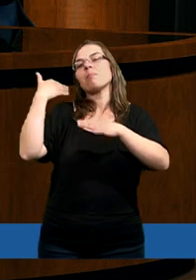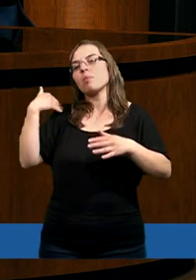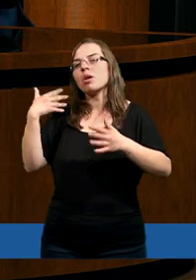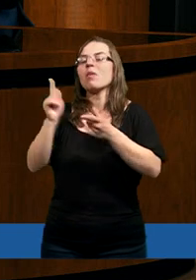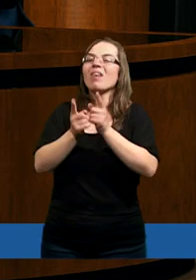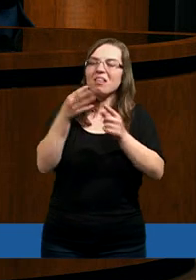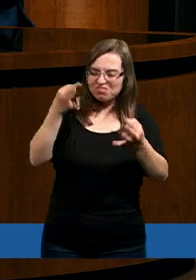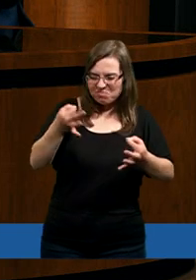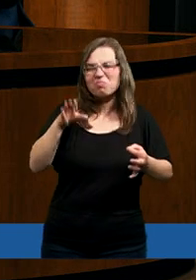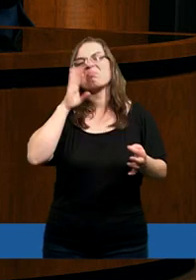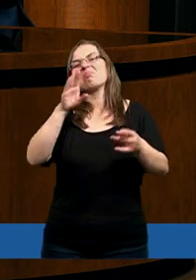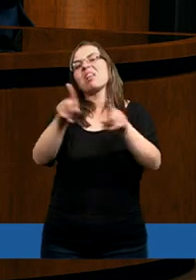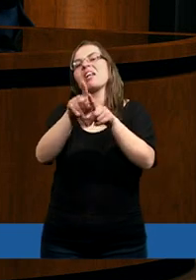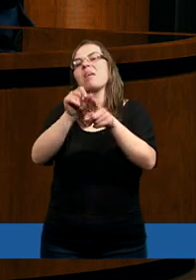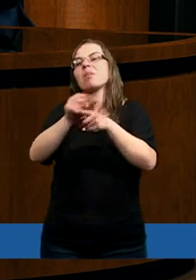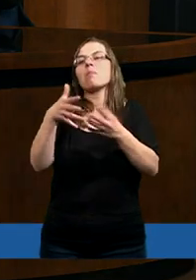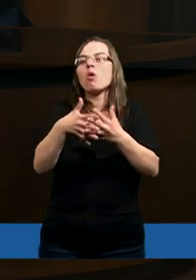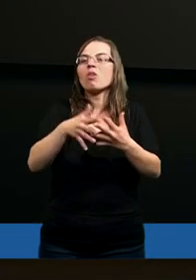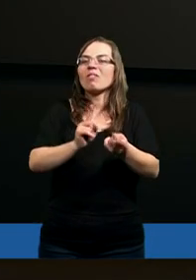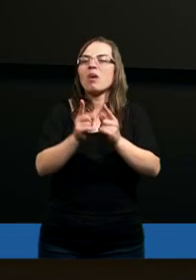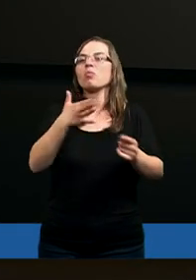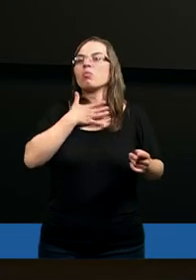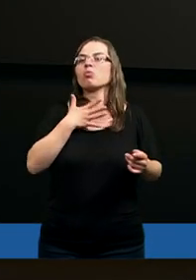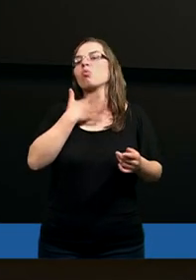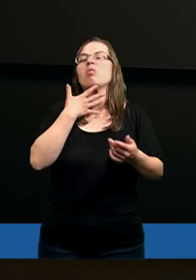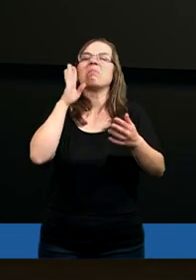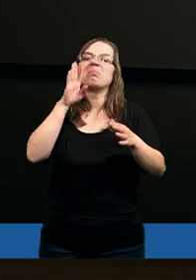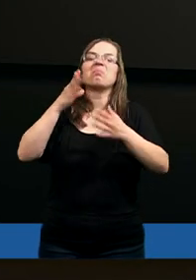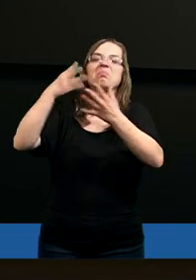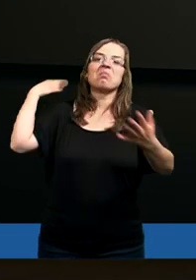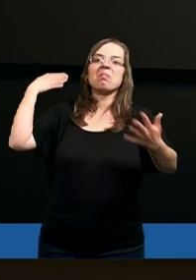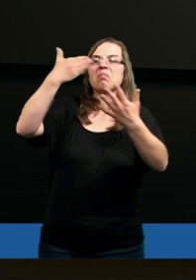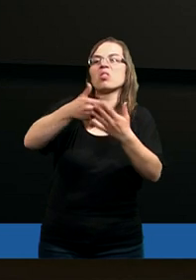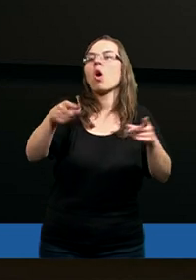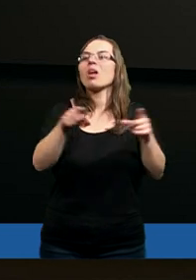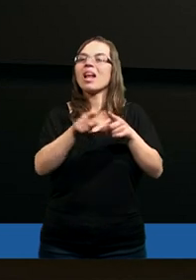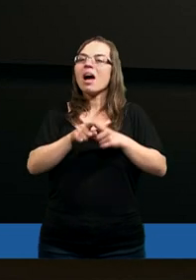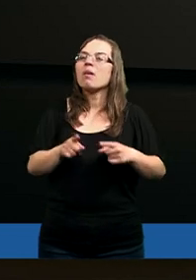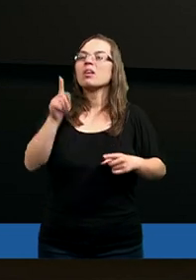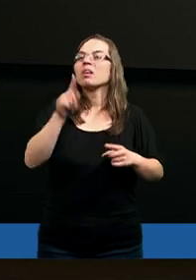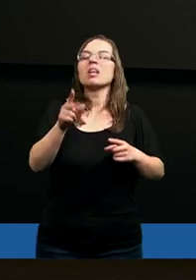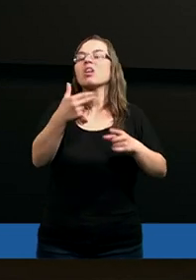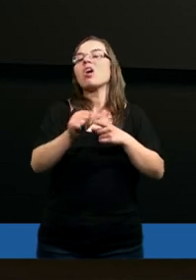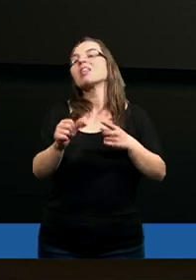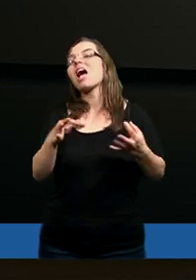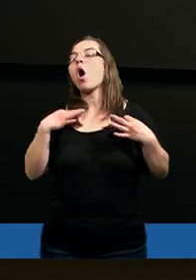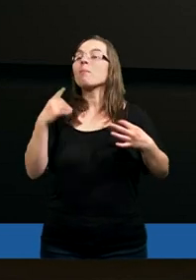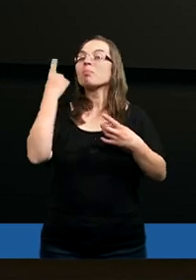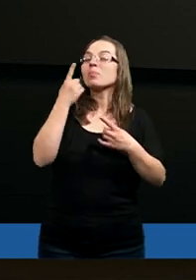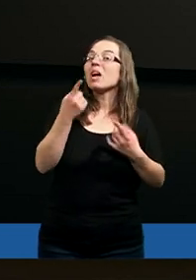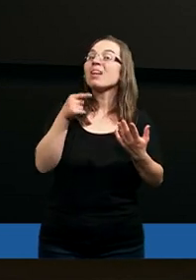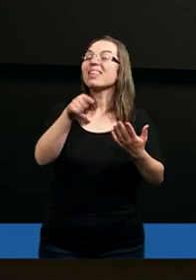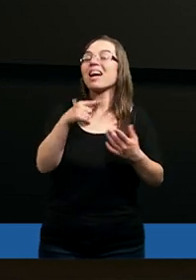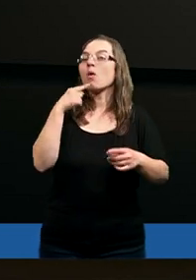fałszywi prorocy i dzisiaj są. Chodzi o to, że świat się tak bardzo nie zmienia. Nie mówi wcale, że jest to obojętne mu.